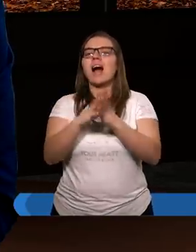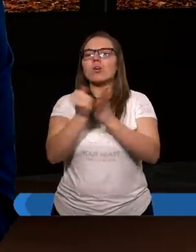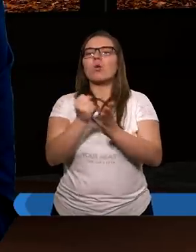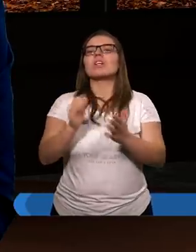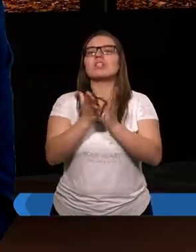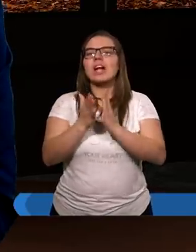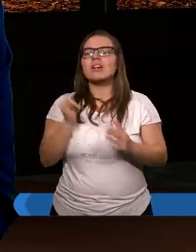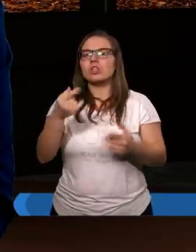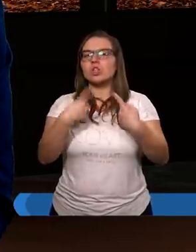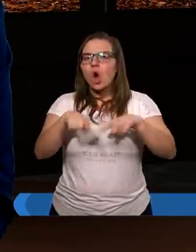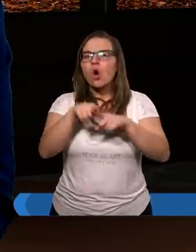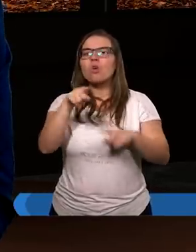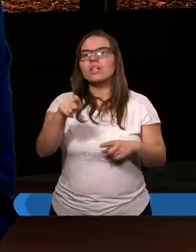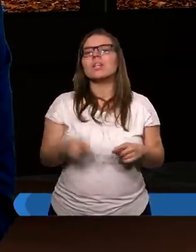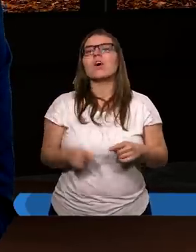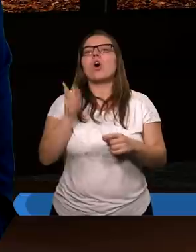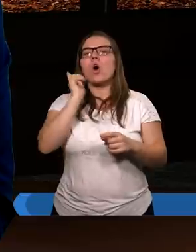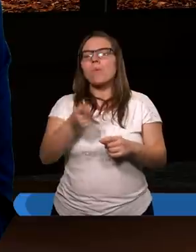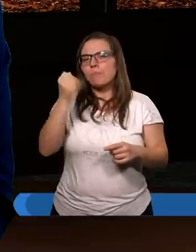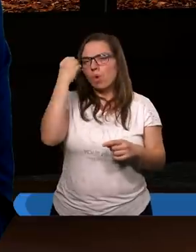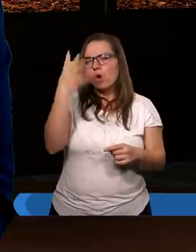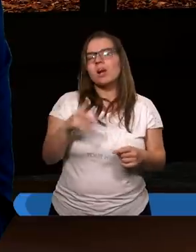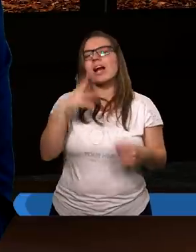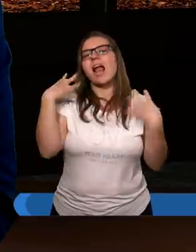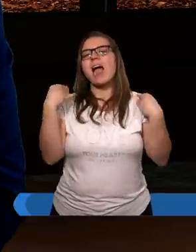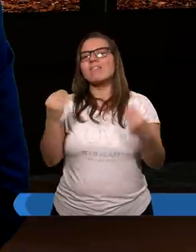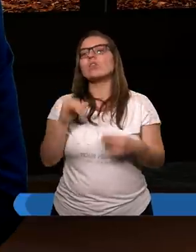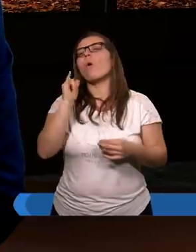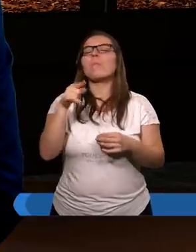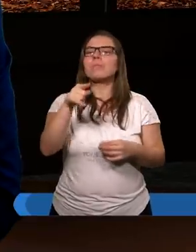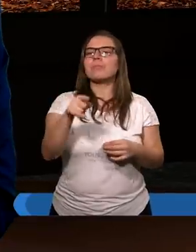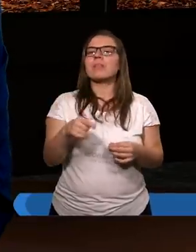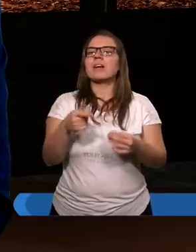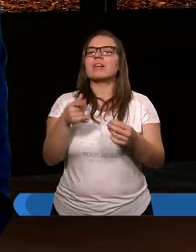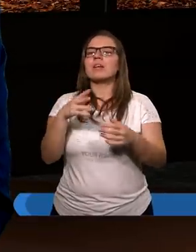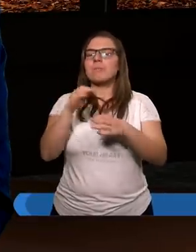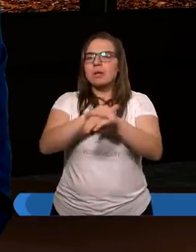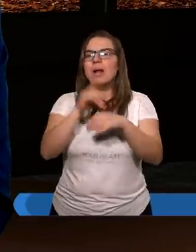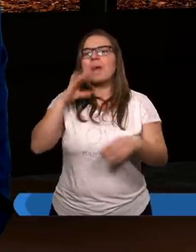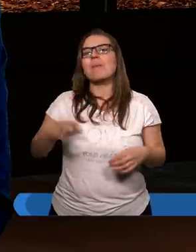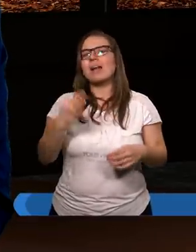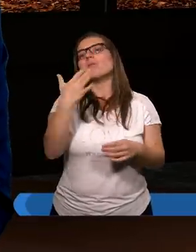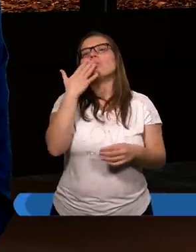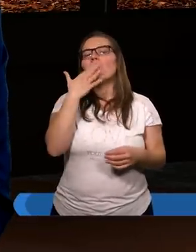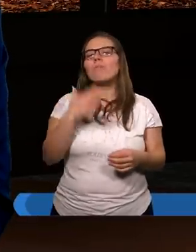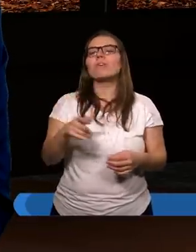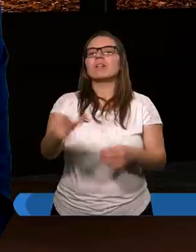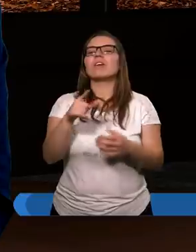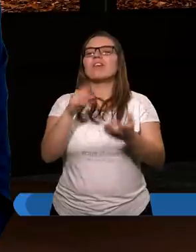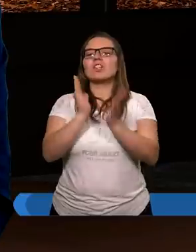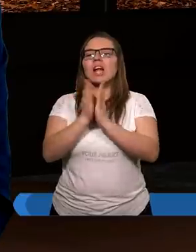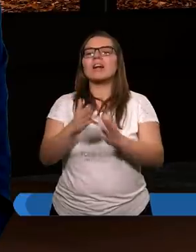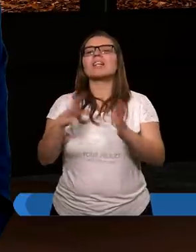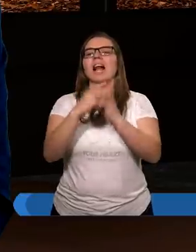tego w księgi i dokończył ich, rozkazał Mojżesz lewitom, którzy nosili skrzynię przymierza pańskiego mówiąc, weźmijcie